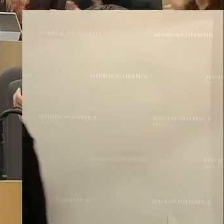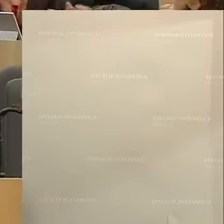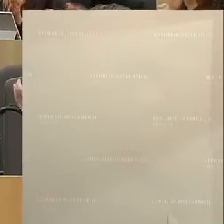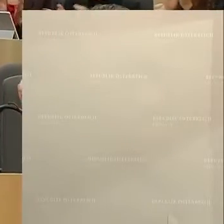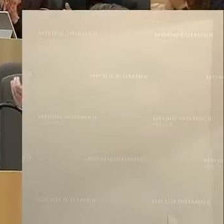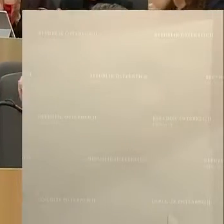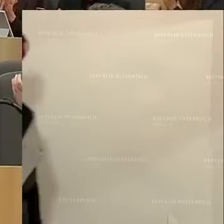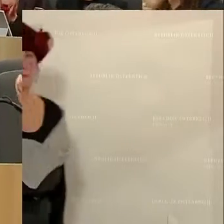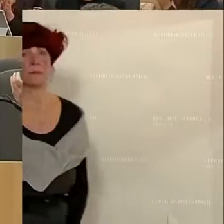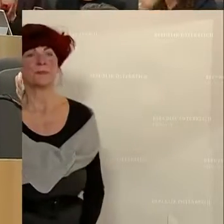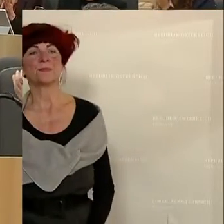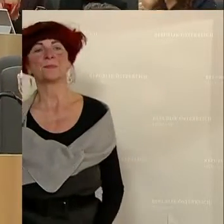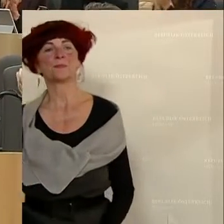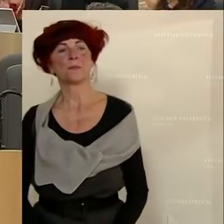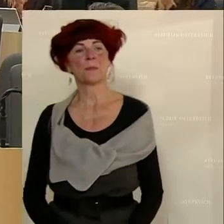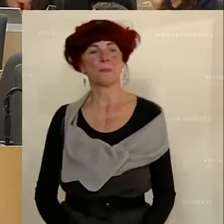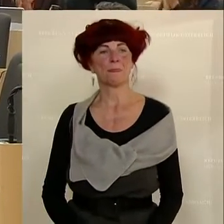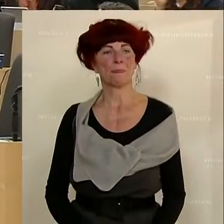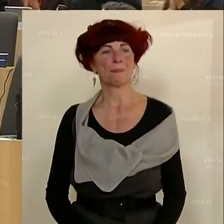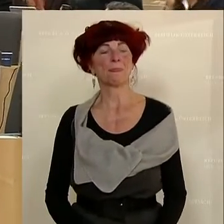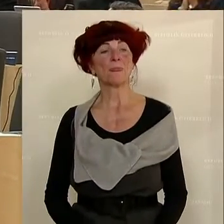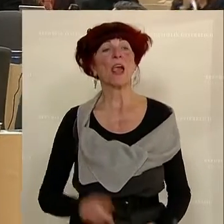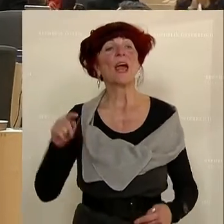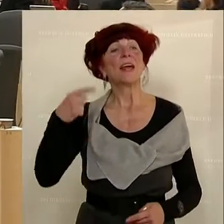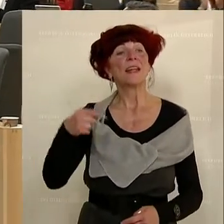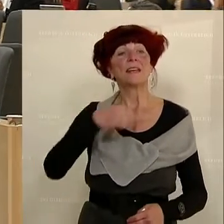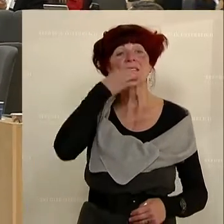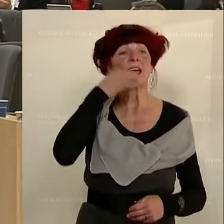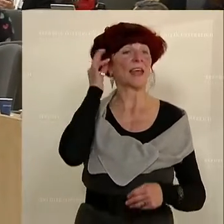Nächste Rednerin, Frau Abgeordnete Elisabeth Feichtinger.